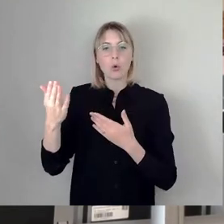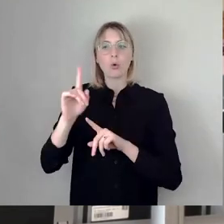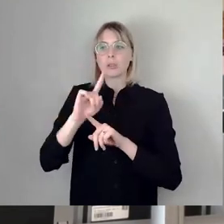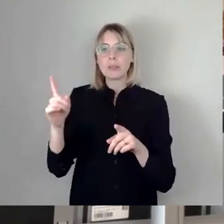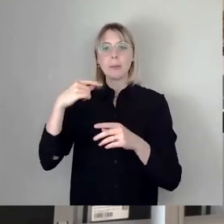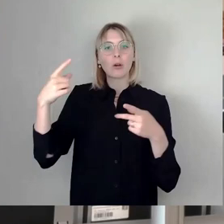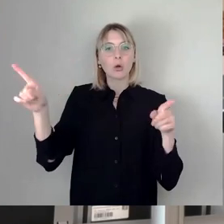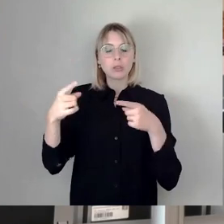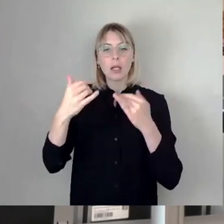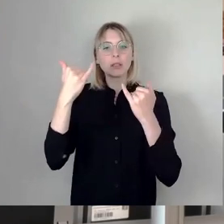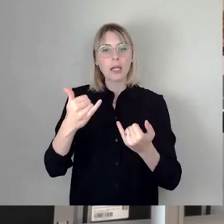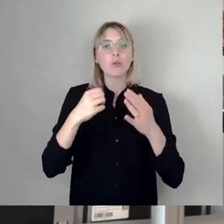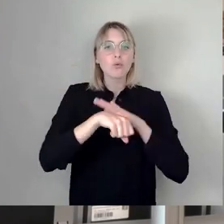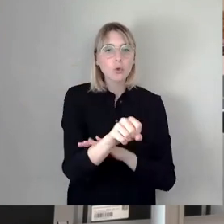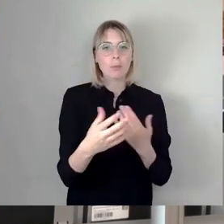sage, erstens,